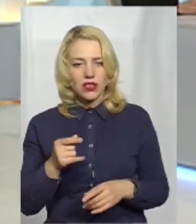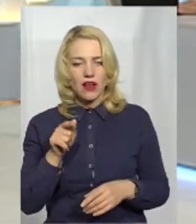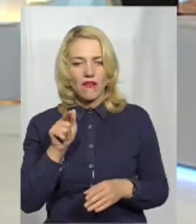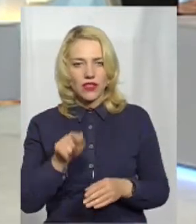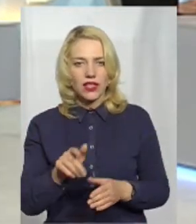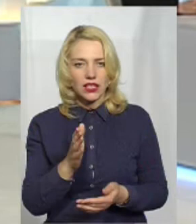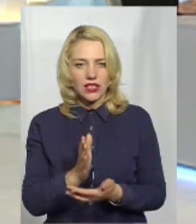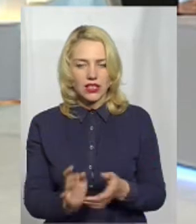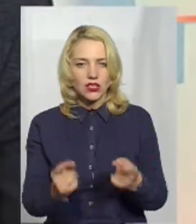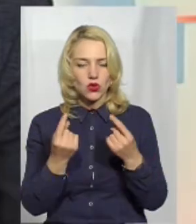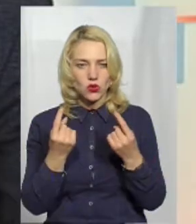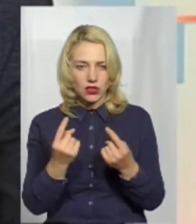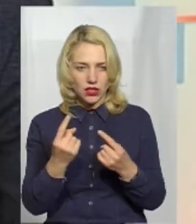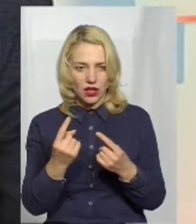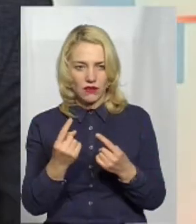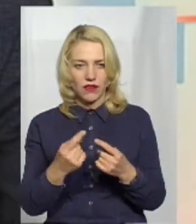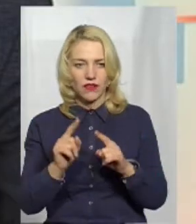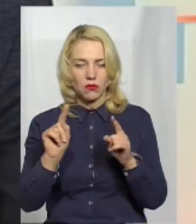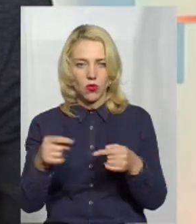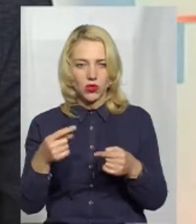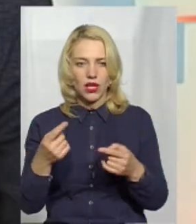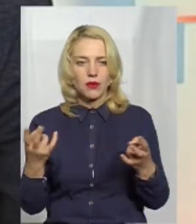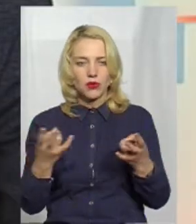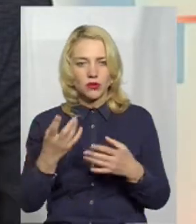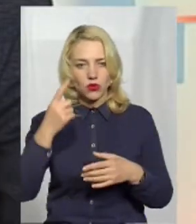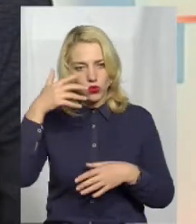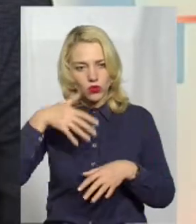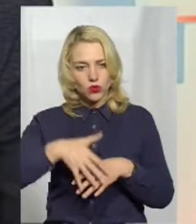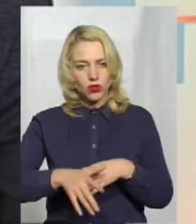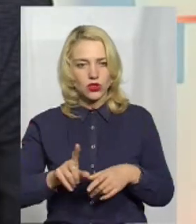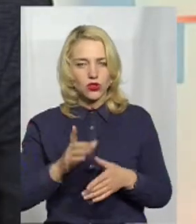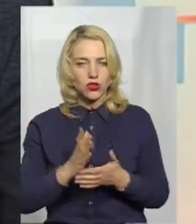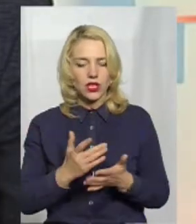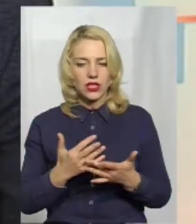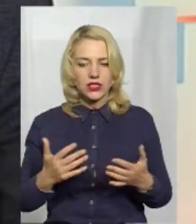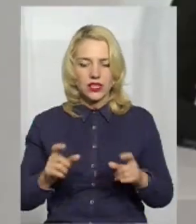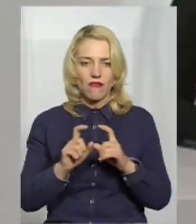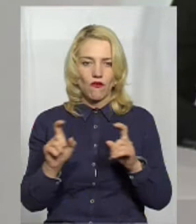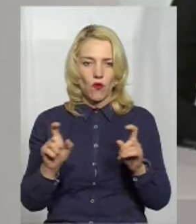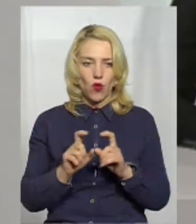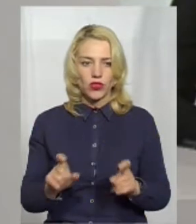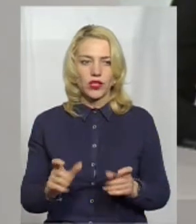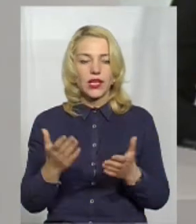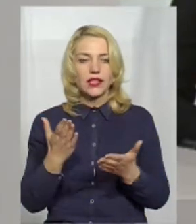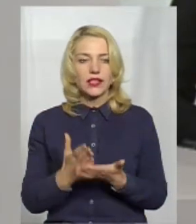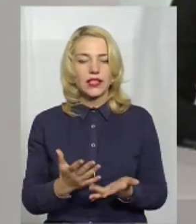суттєві вимоги. Потрібно розуміти, що є різні фонди, є різні